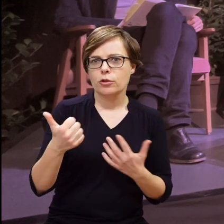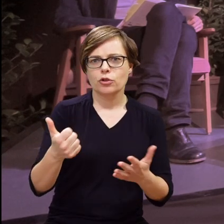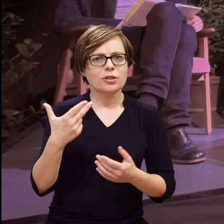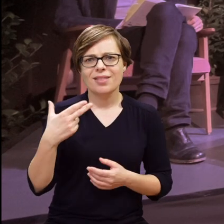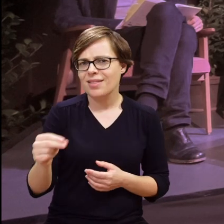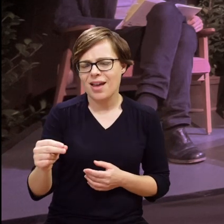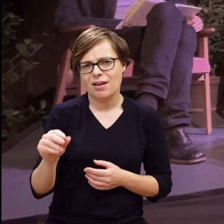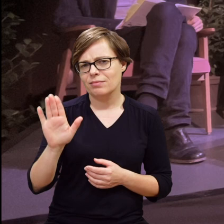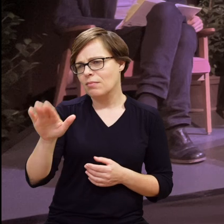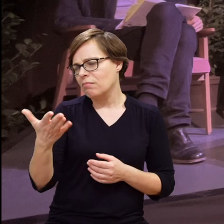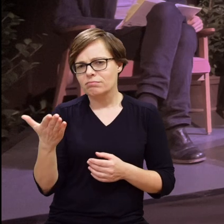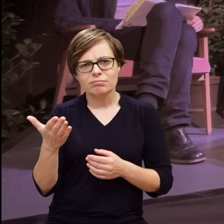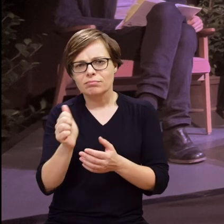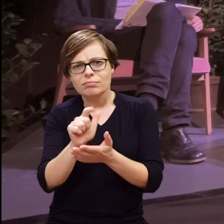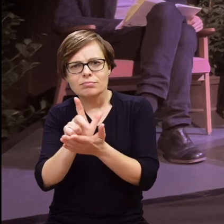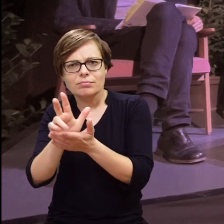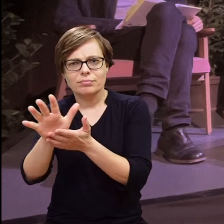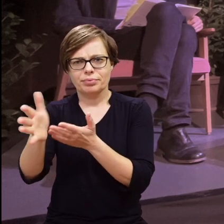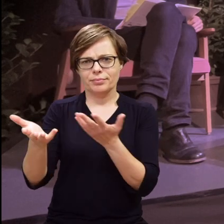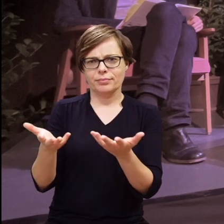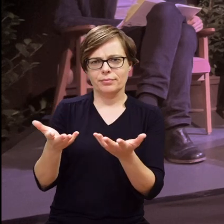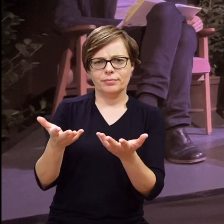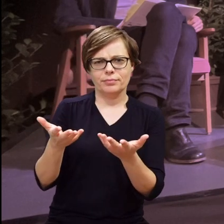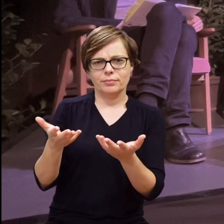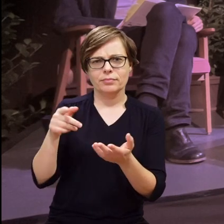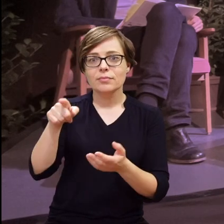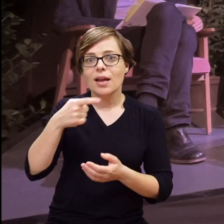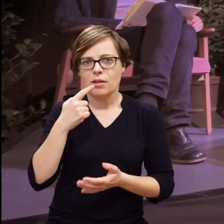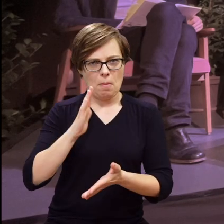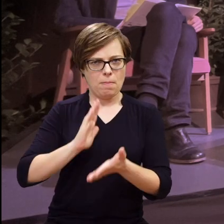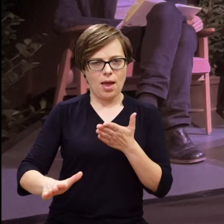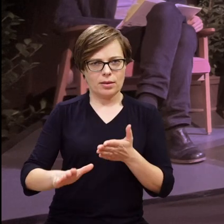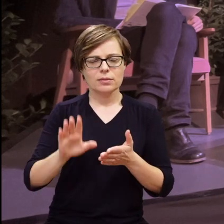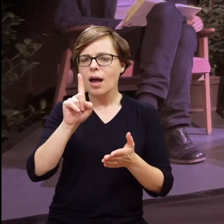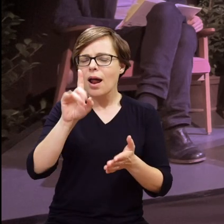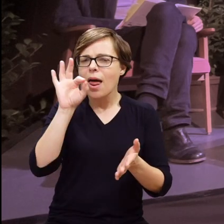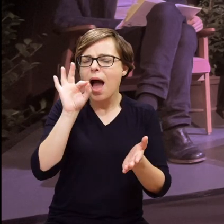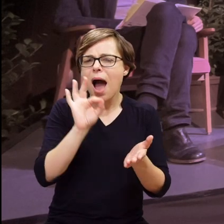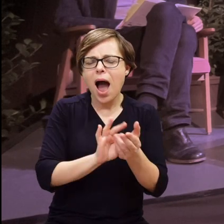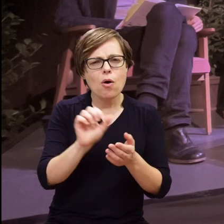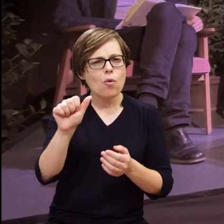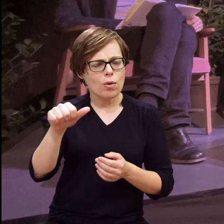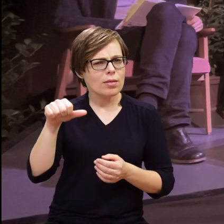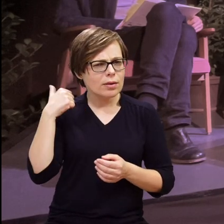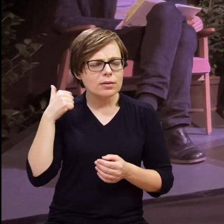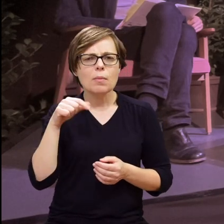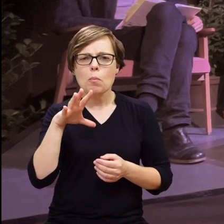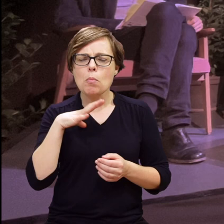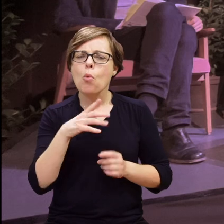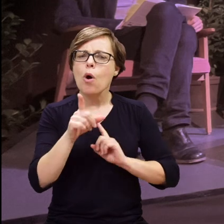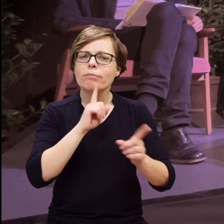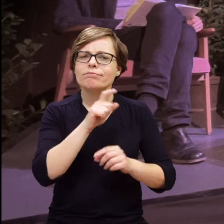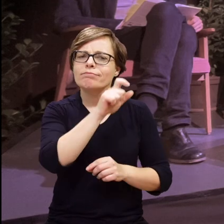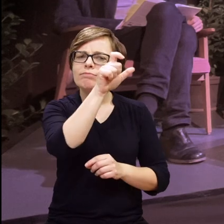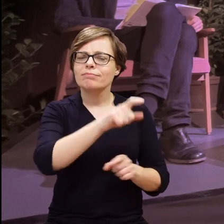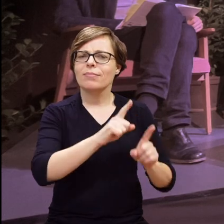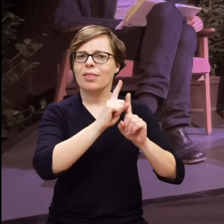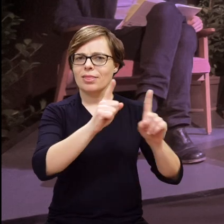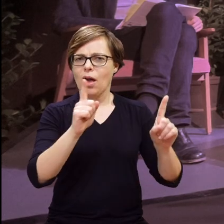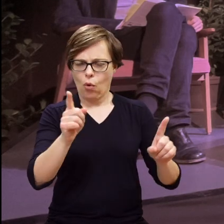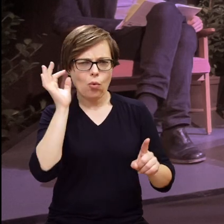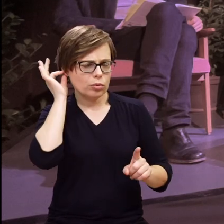pięcio- czy sześcioletnim, tylko kilkunastoletnim i jest bezjęzyczne. Ale teraz, w zeszłym tygodniu, rozmawiałam z